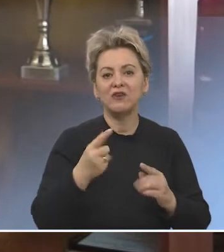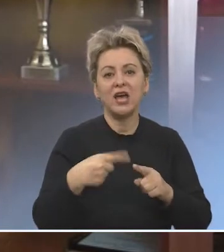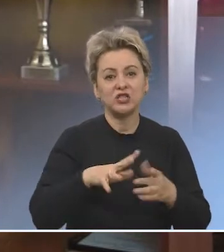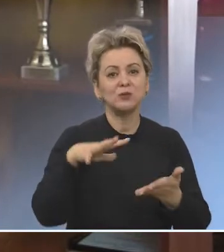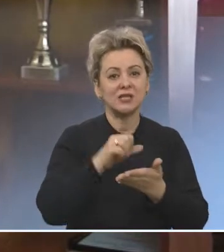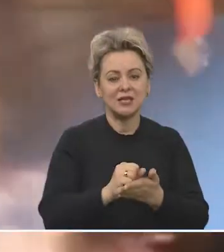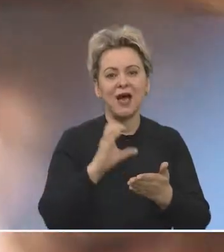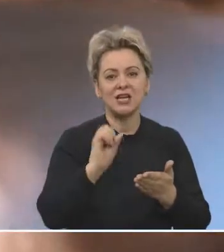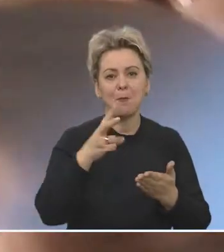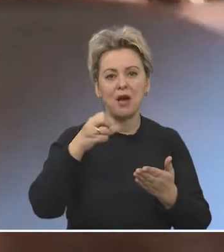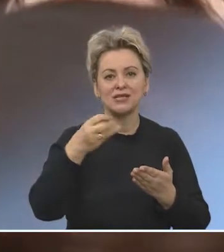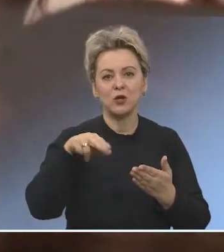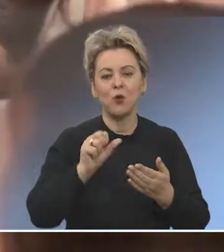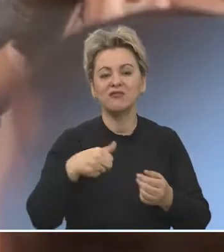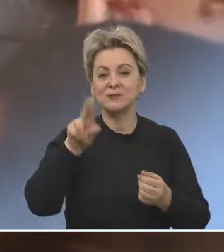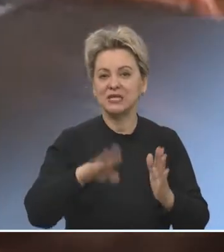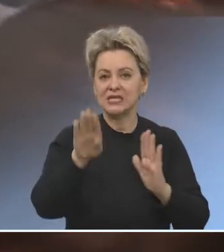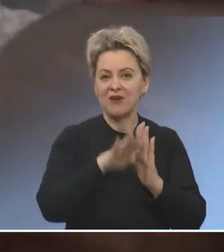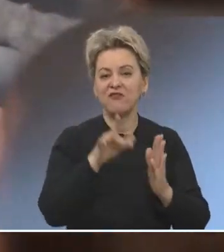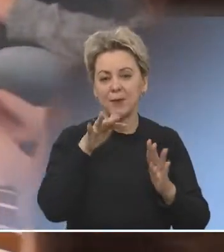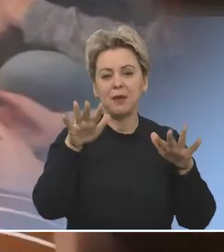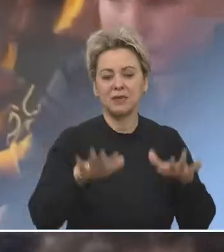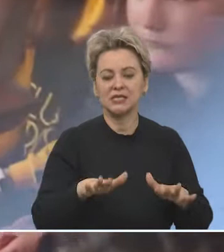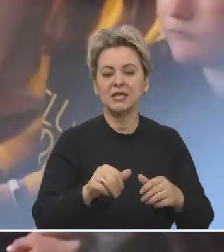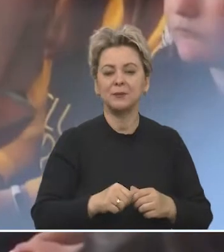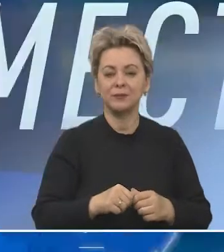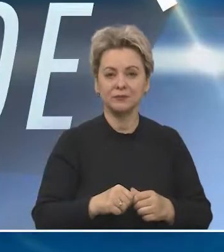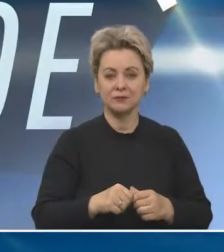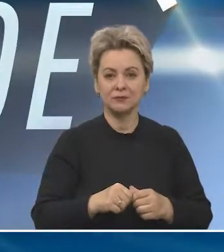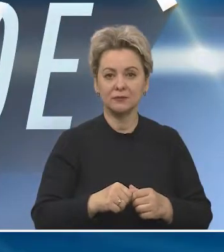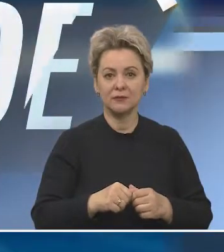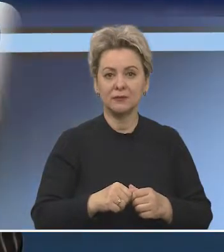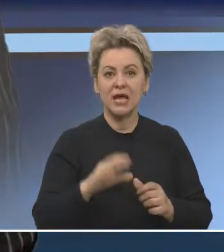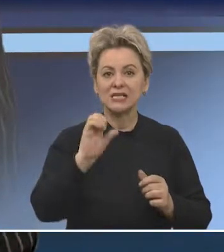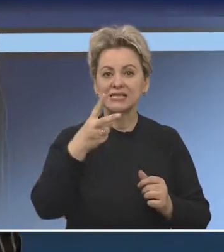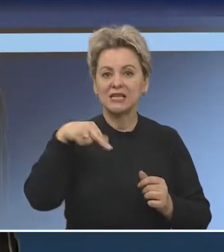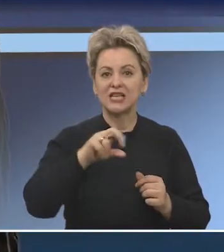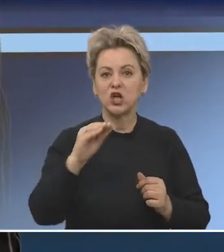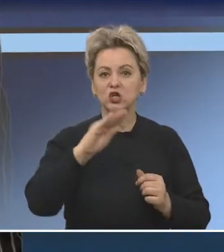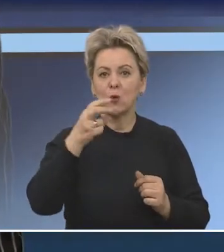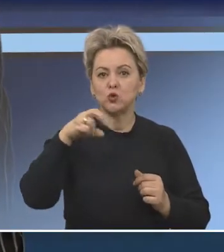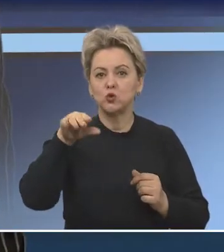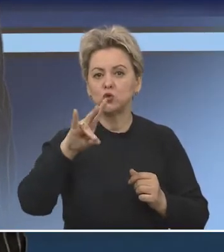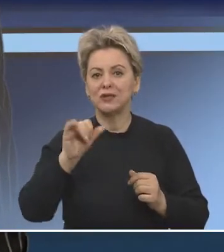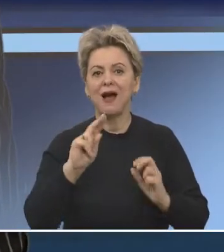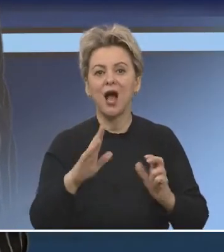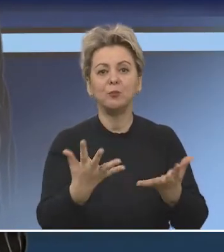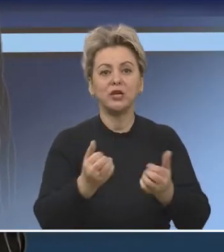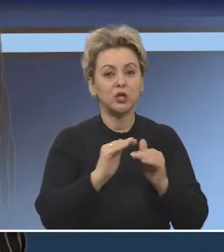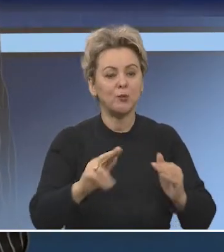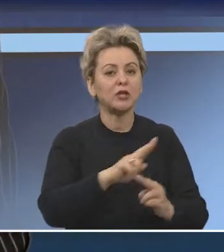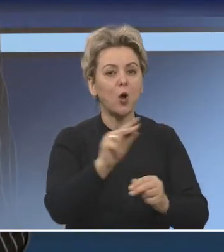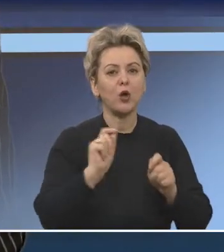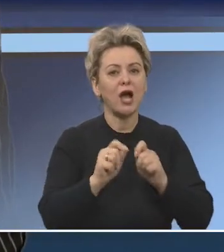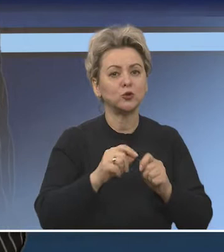этим всем заниматься. Алексей Масленников специально для программы «Время местное». Тайская жемчужина. Как принимают